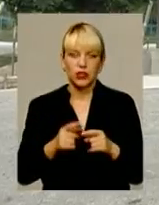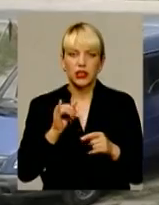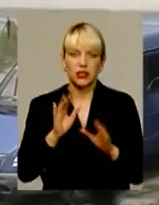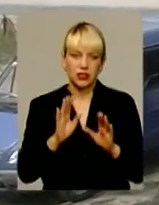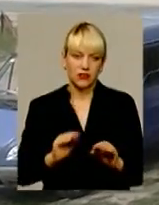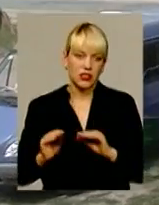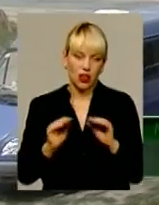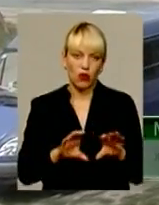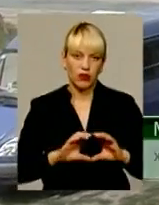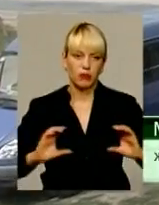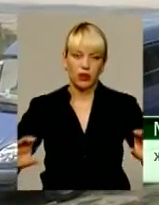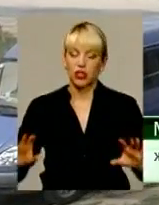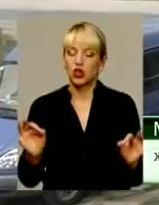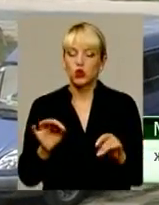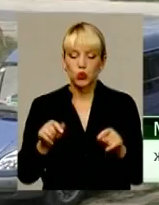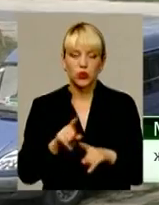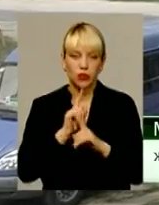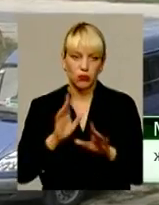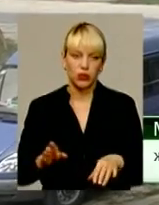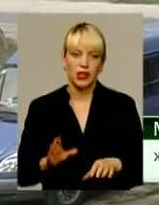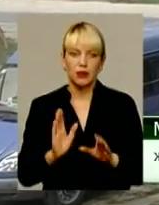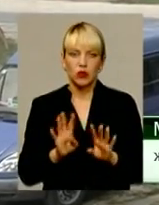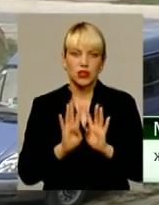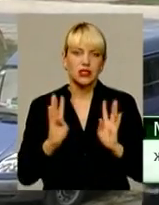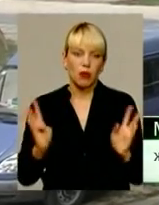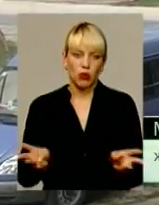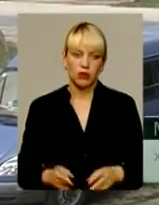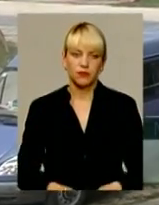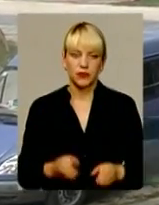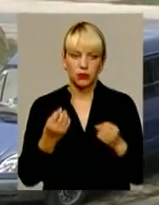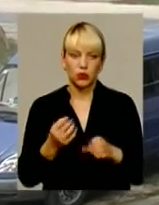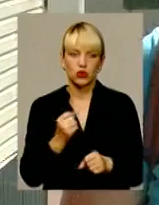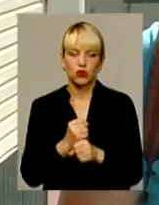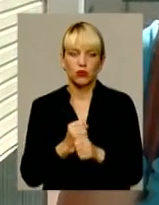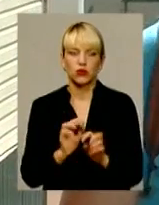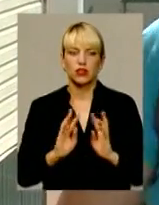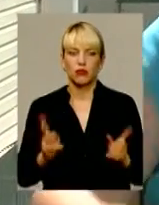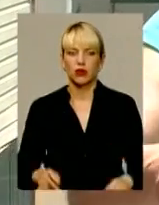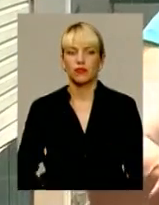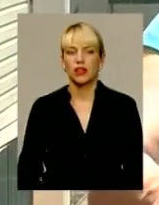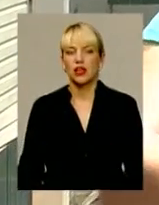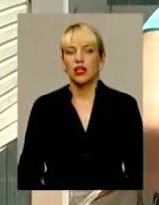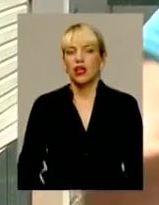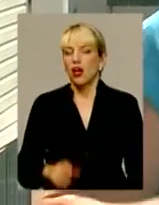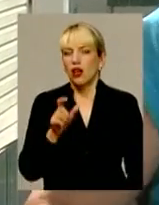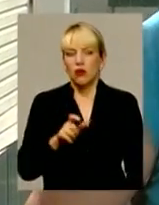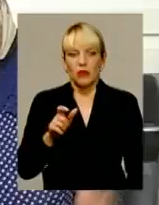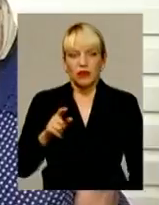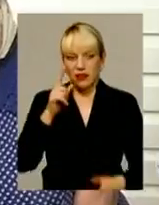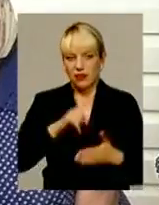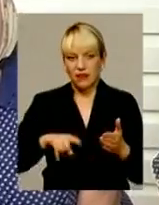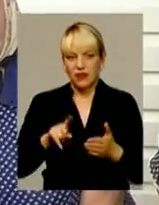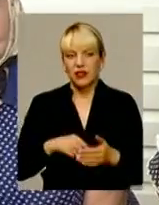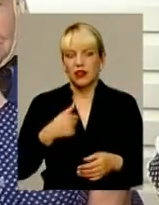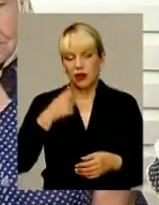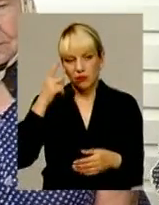паркан. Нічого тут не буде. Забор буде тут. Забора просто. Роблю забор. Громада з чомусь не іме віри. Мої